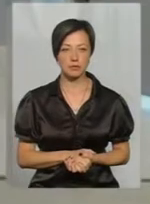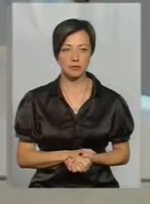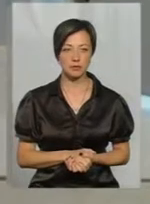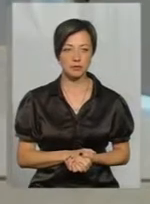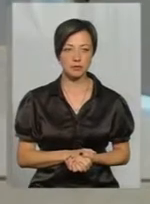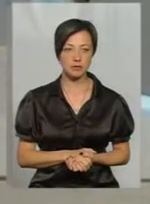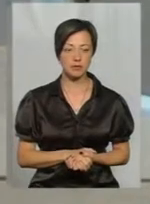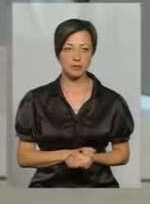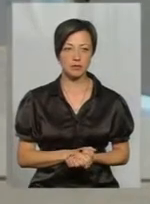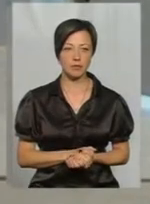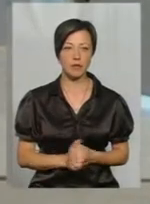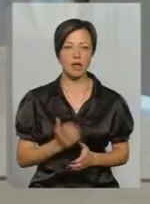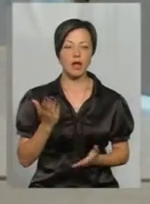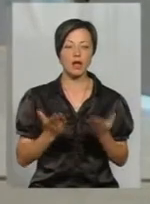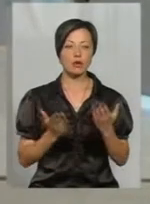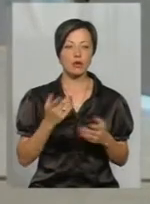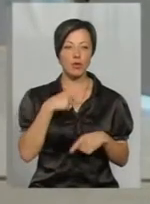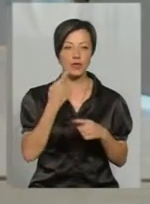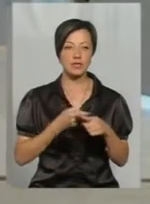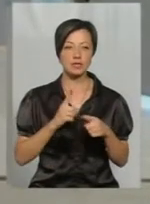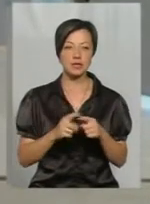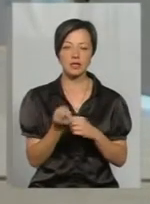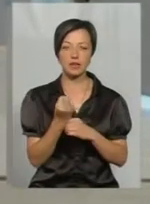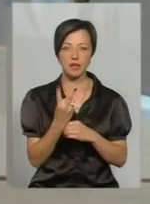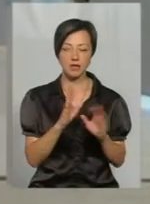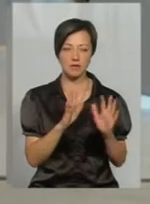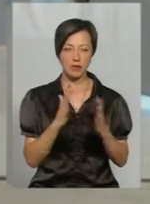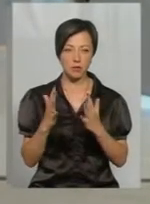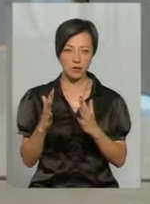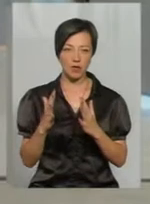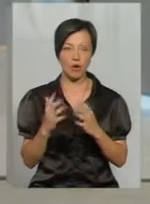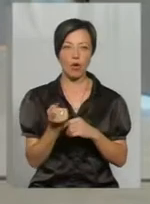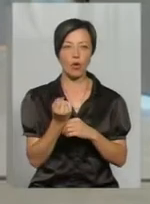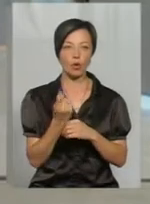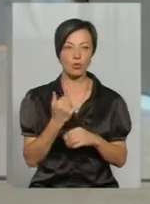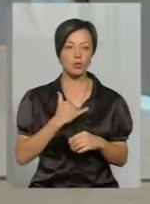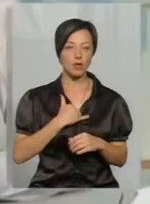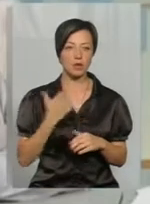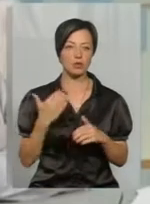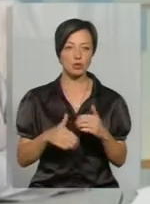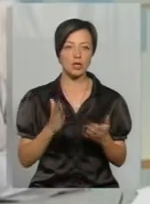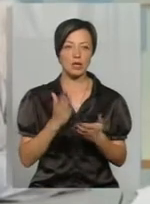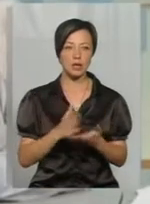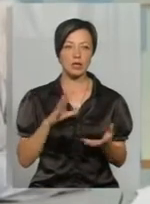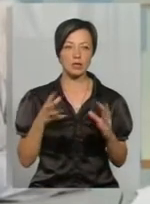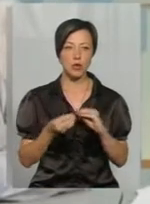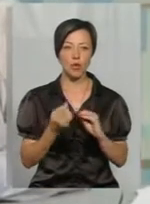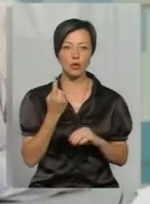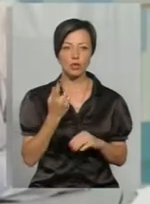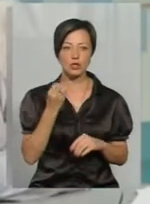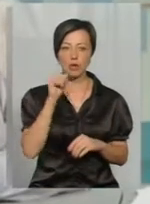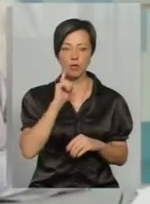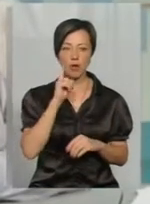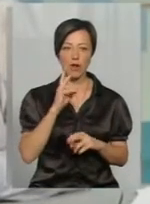Якщо говорити з цих 12 випадків, то в 11 в нас вже є результати, один поки що ще на